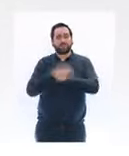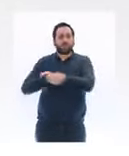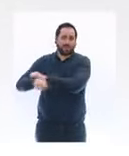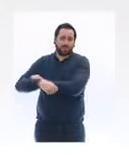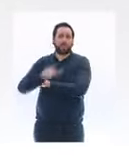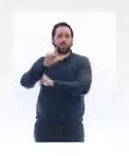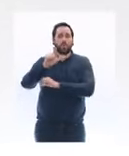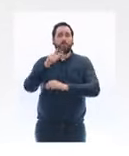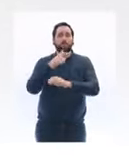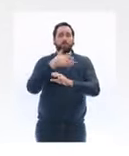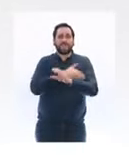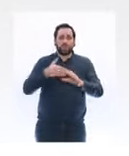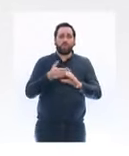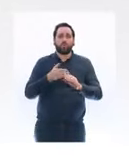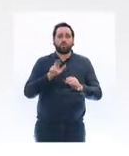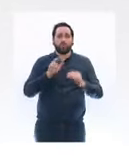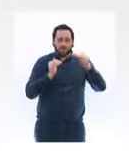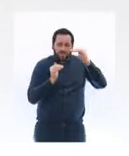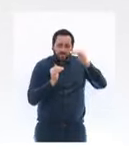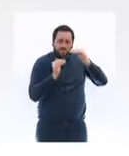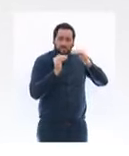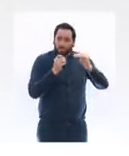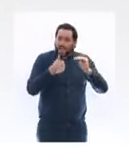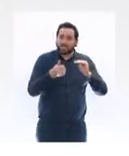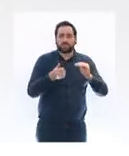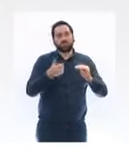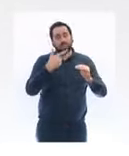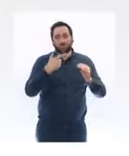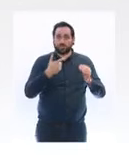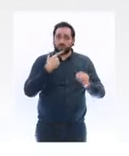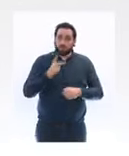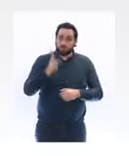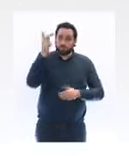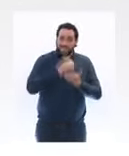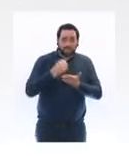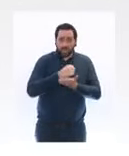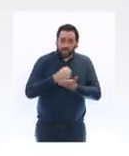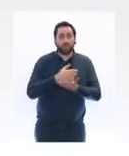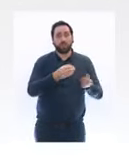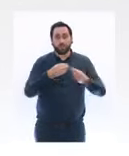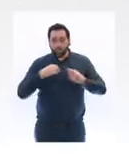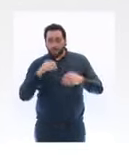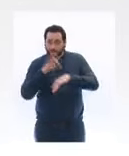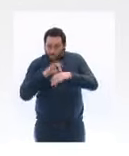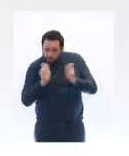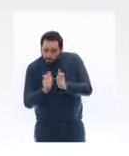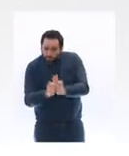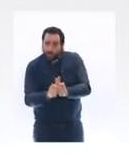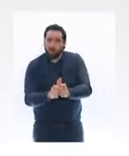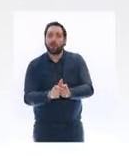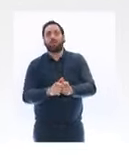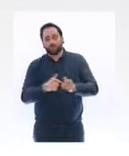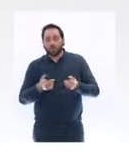sommes presque et cette montée en puissance nous permet de diagnostiquer un nombre toujours plus important de malades et donc de ne pas laisser des personnes